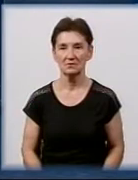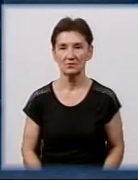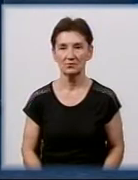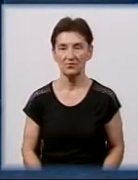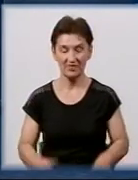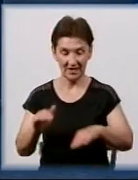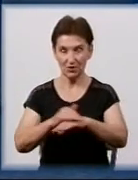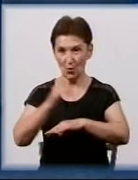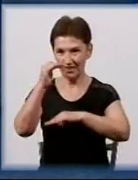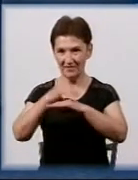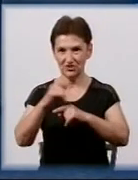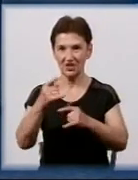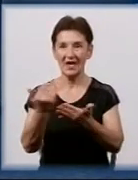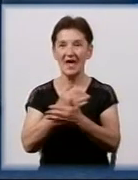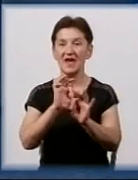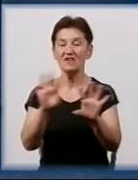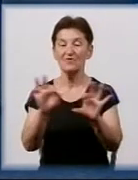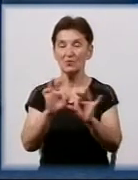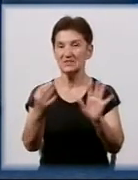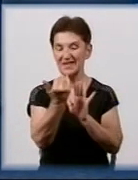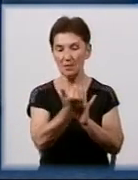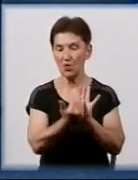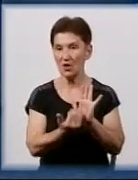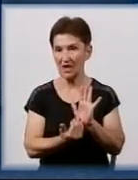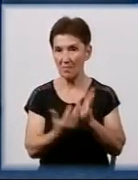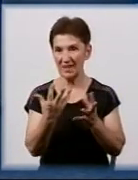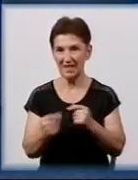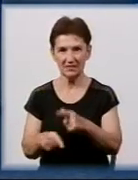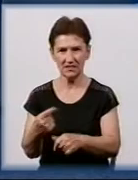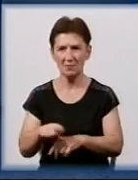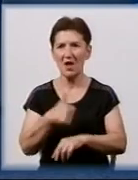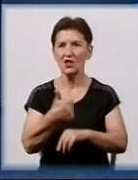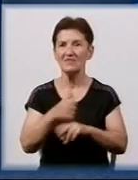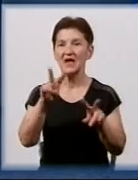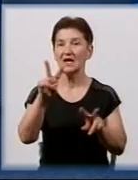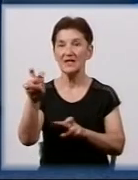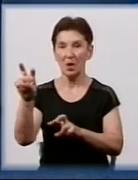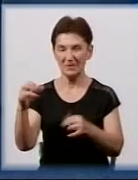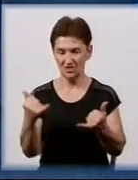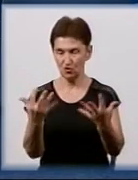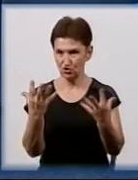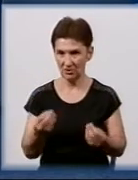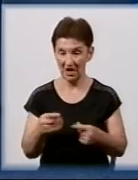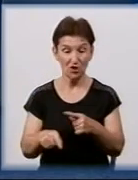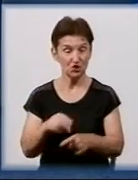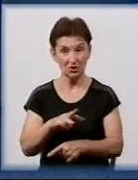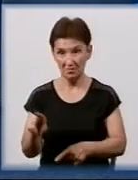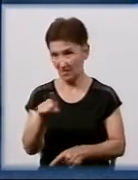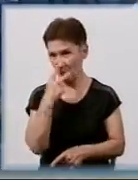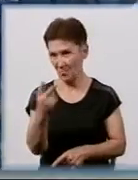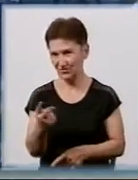Добрий вечір. В ефірі інформаційна програма «День за днем» З оглядом головних тем сьогоднішнього дня. Тож, за мить ви побачите.